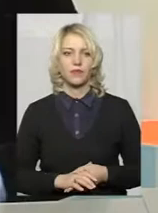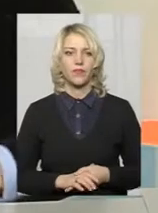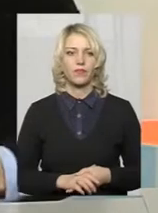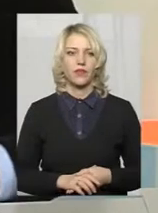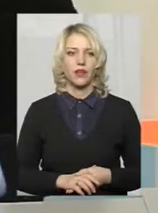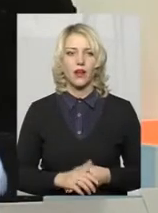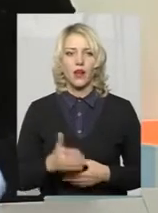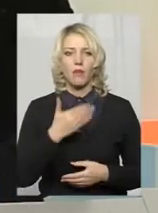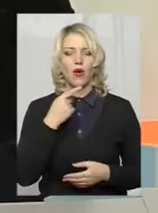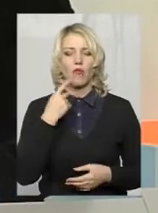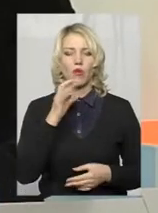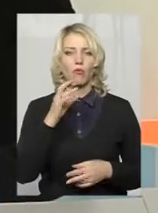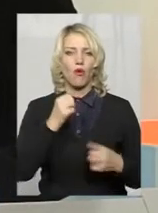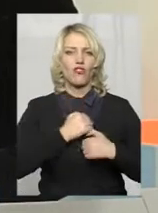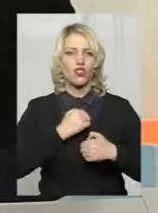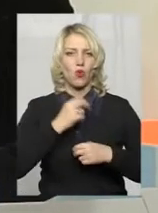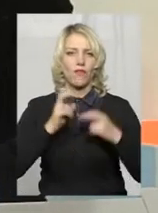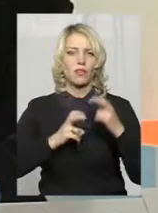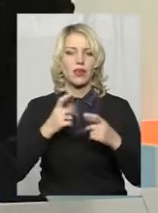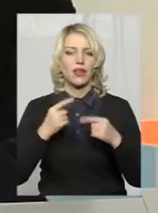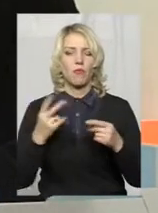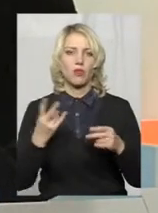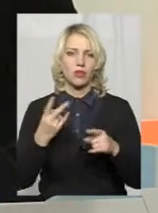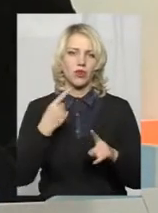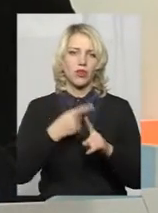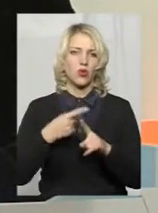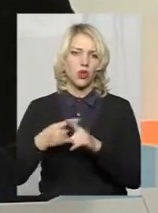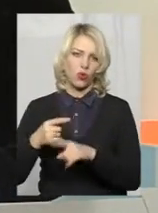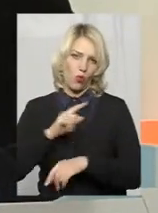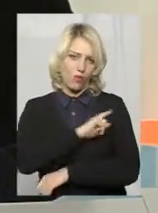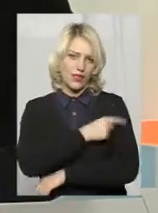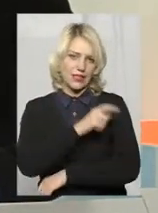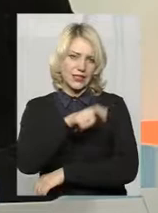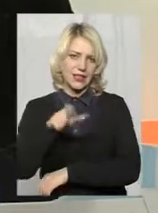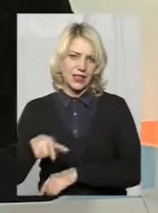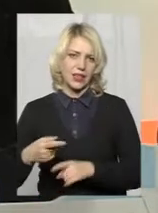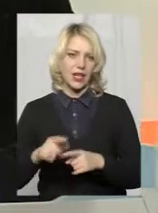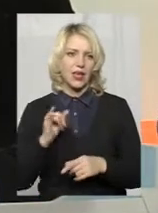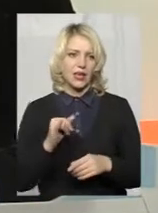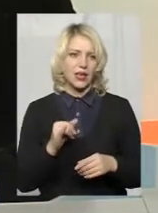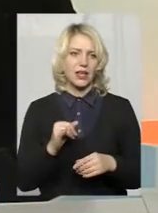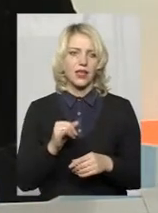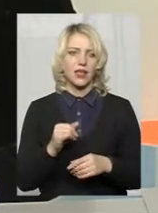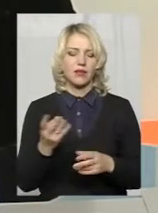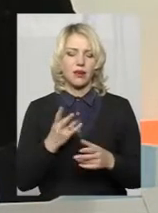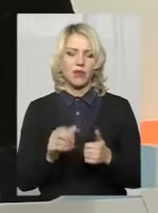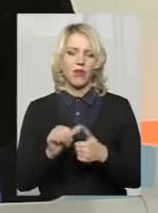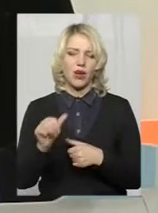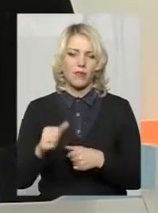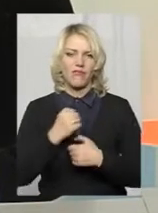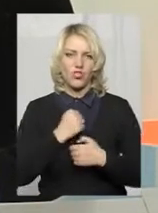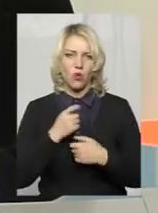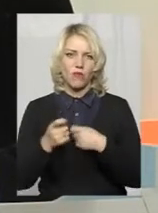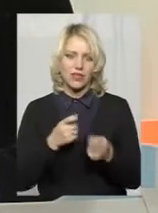якісь підприємства військові, де, можливо, необхідні бути додаткові люди, і тоді вже буде створюватися, можливо, окремо, тоді вже військова адміністрація, тоді